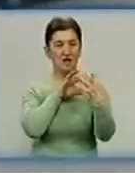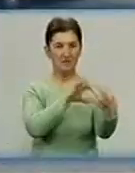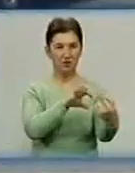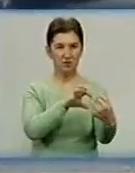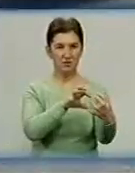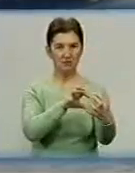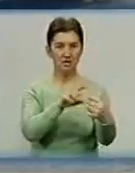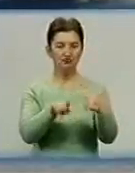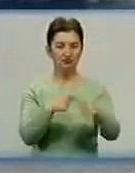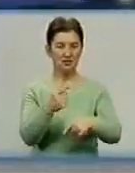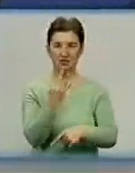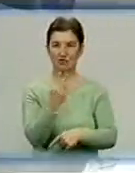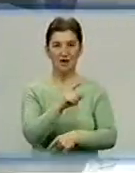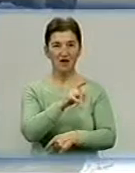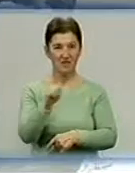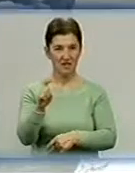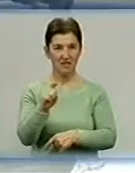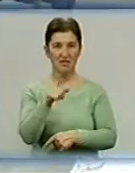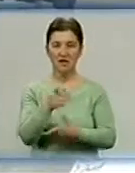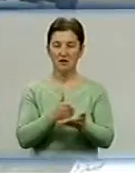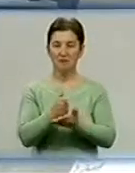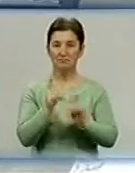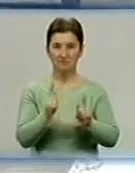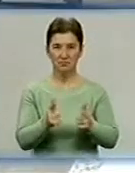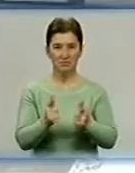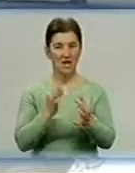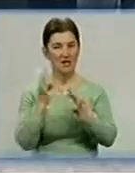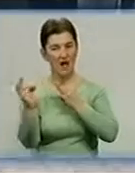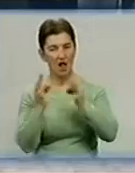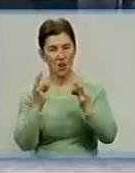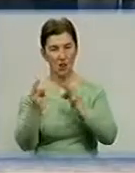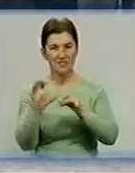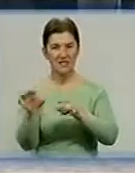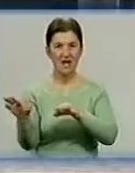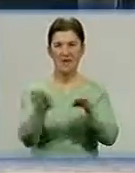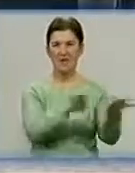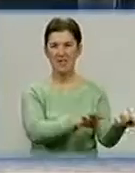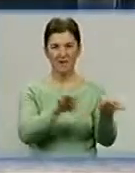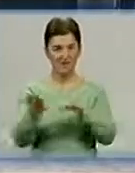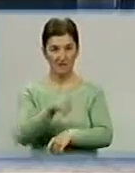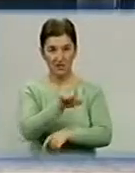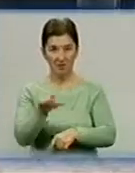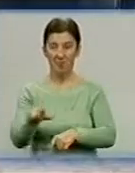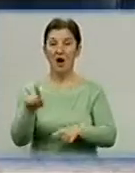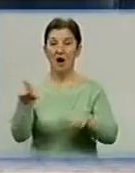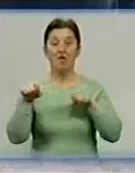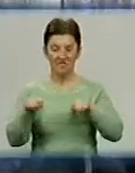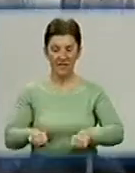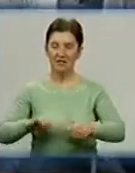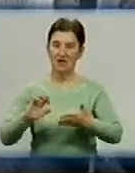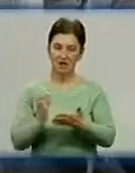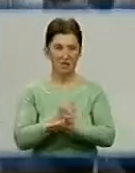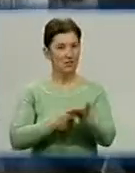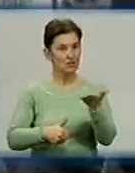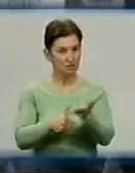руху до 4 хвилин. Посадовці готові до діалогу із перевізниками, якщо ж вони таки вдадуться до страйків, влада знайде адекватні способи,